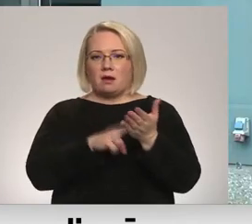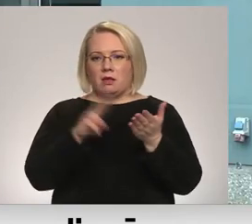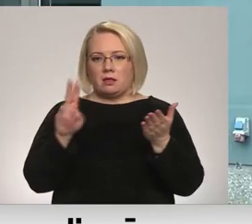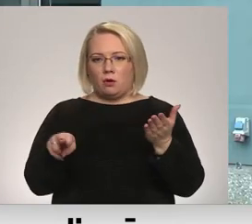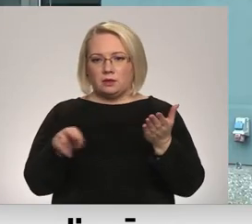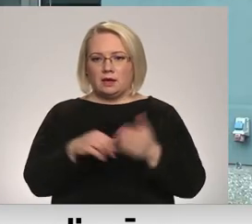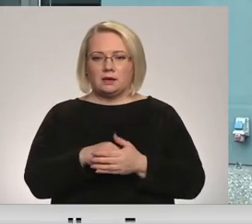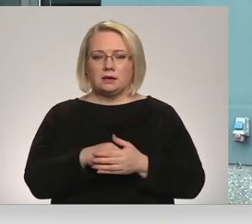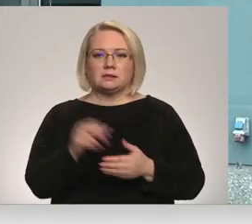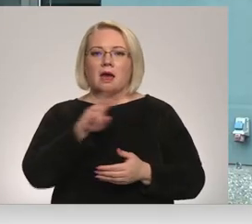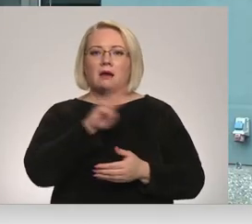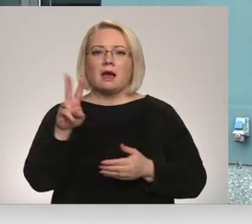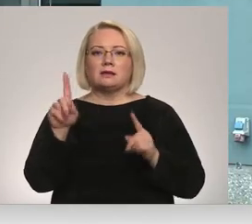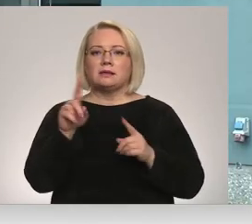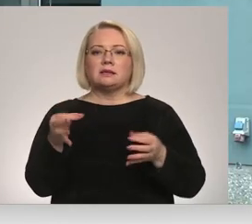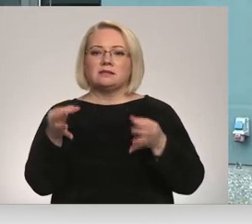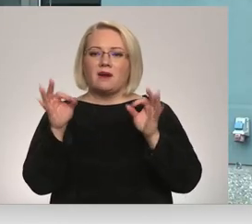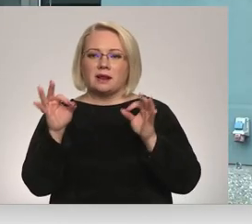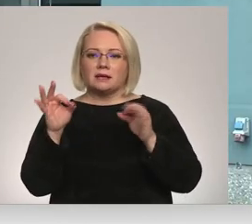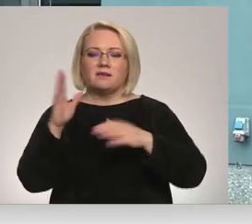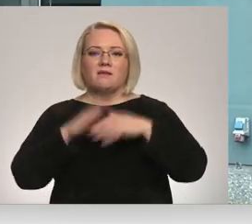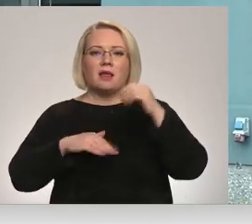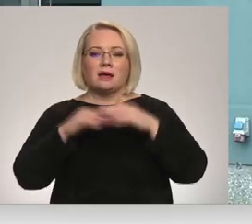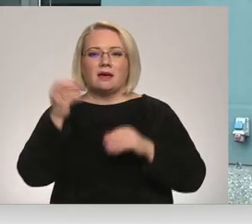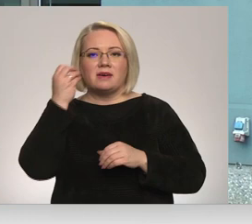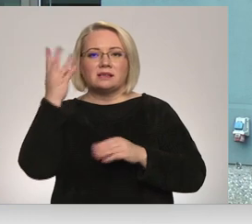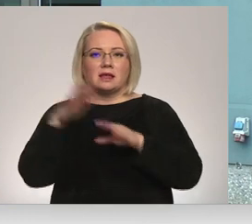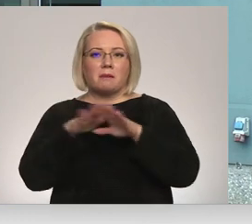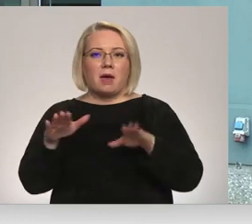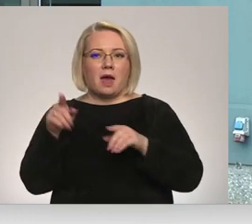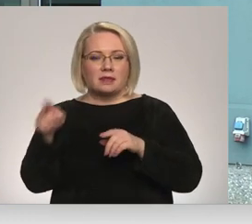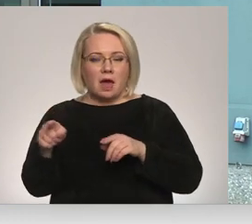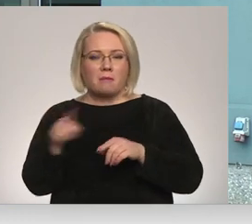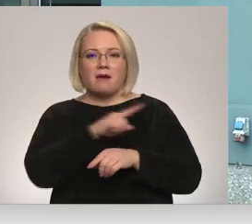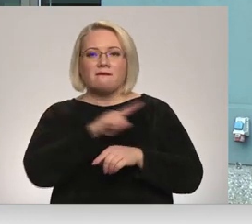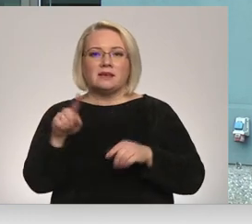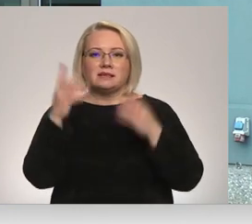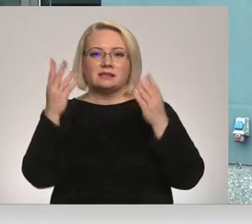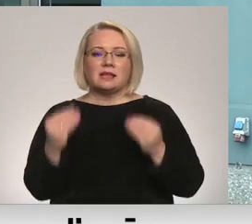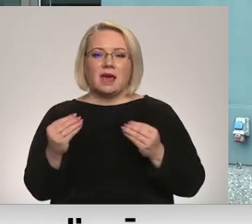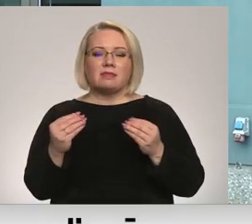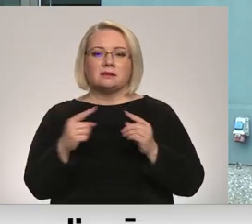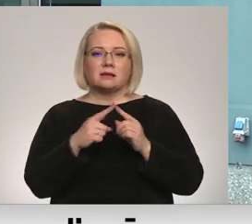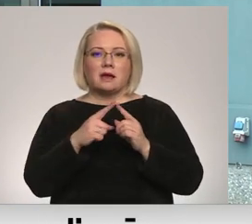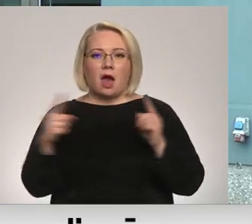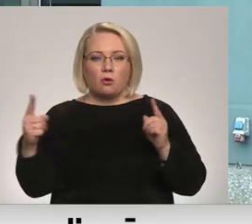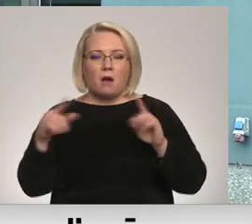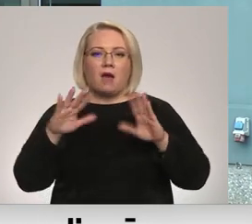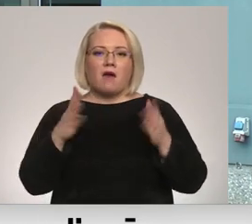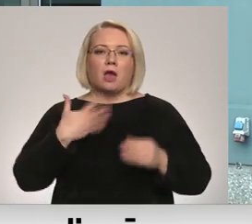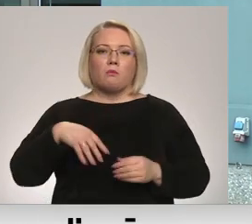Kas tad ir svarīgāk? Kvalitatīvu izlītību bērnam visas dienas garumā, vai mums